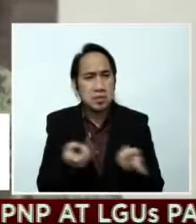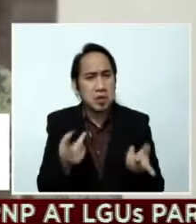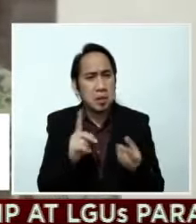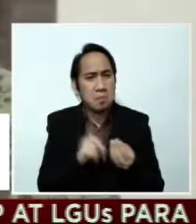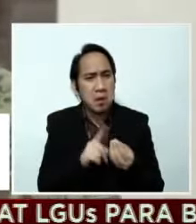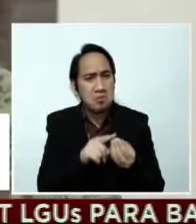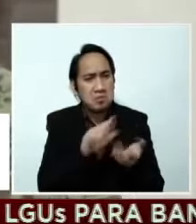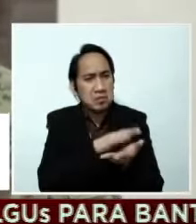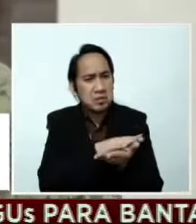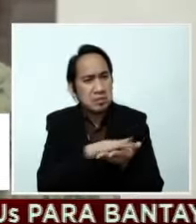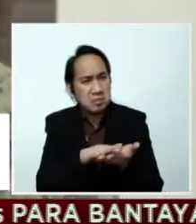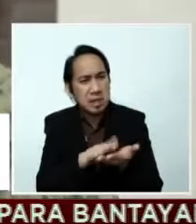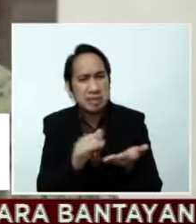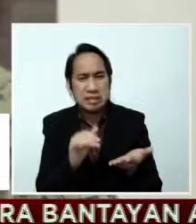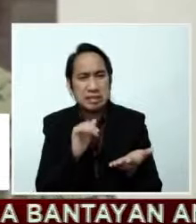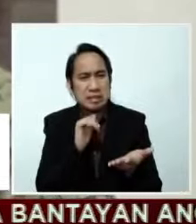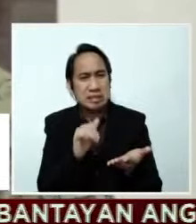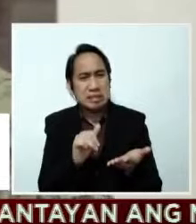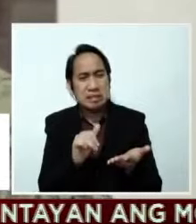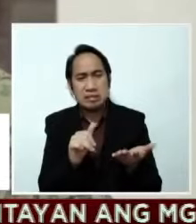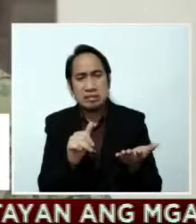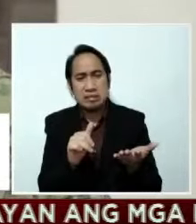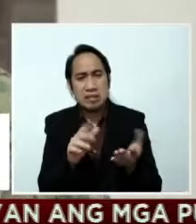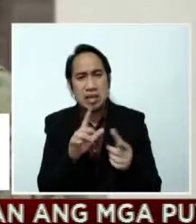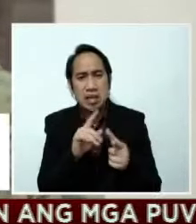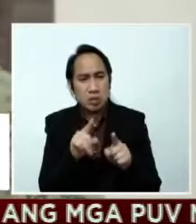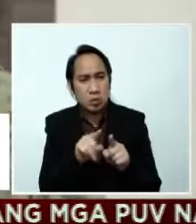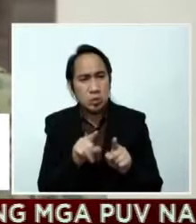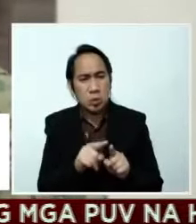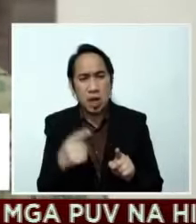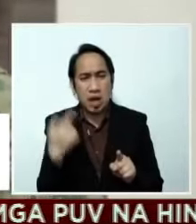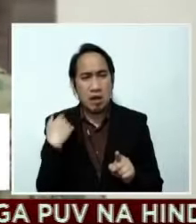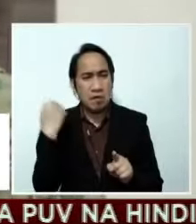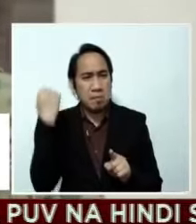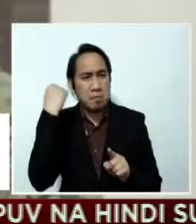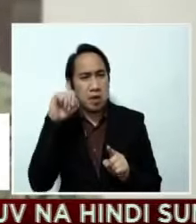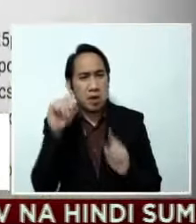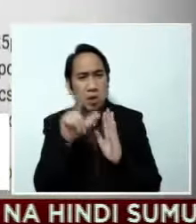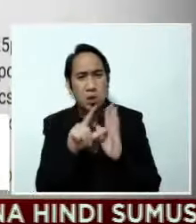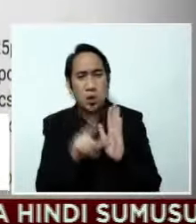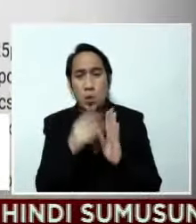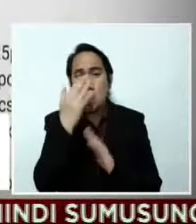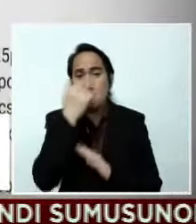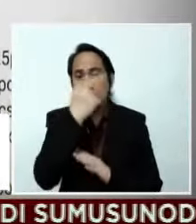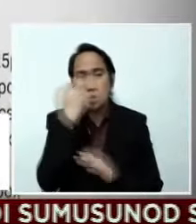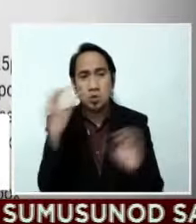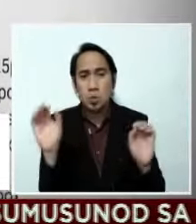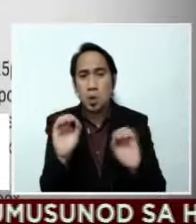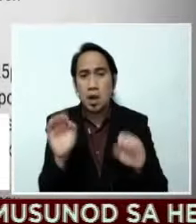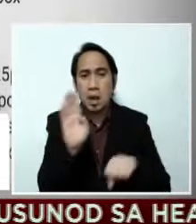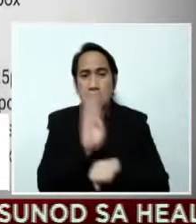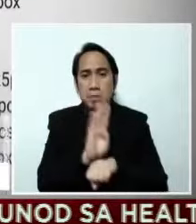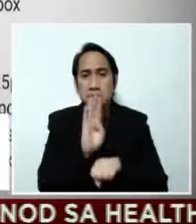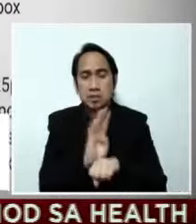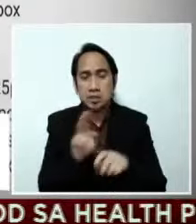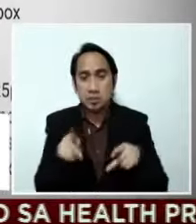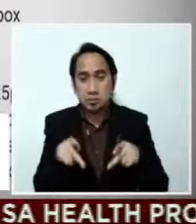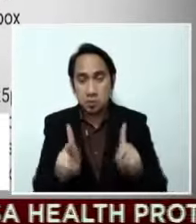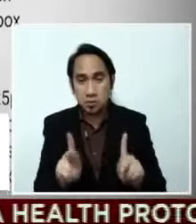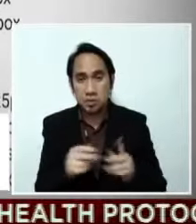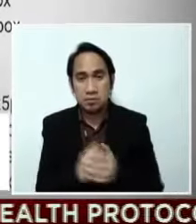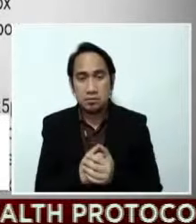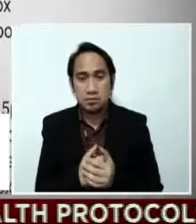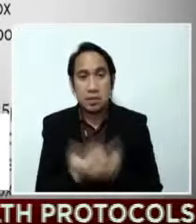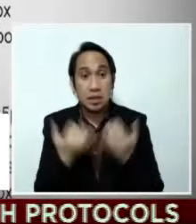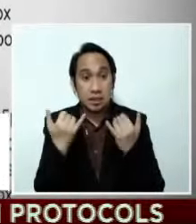At the same time, nagkaroon sila ng violation dahil wala silang business permit. Naglipa na rin ngayon ng mga